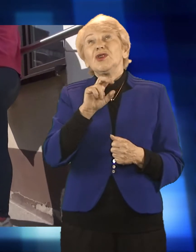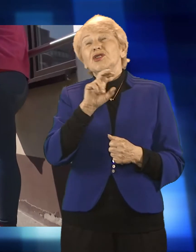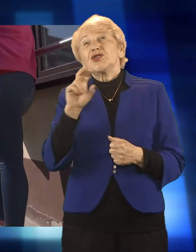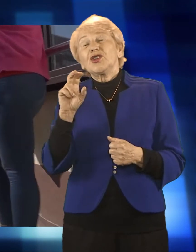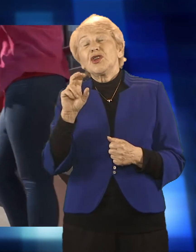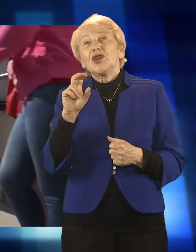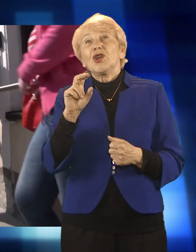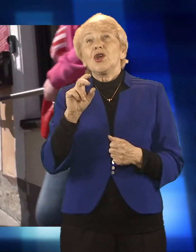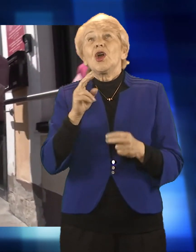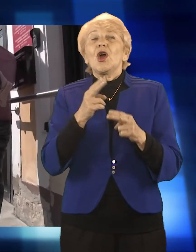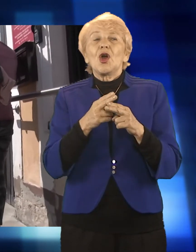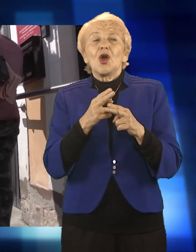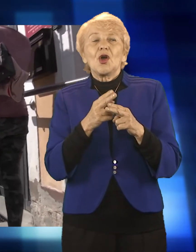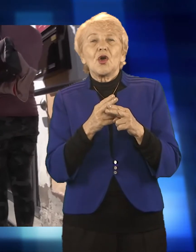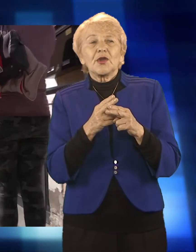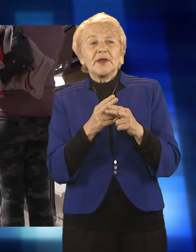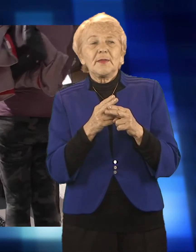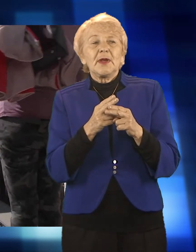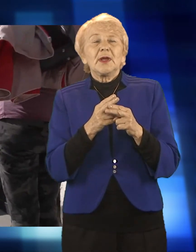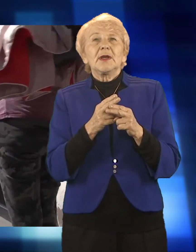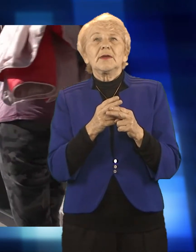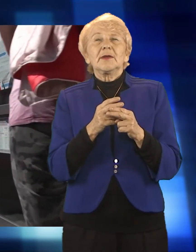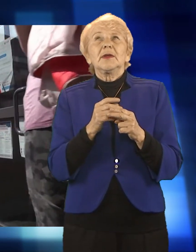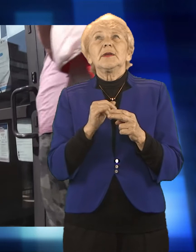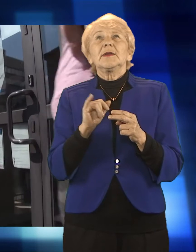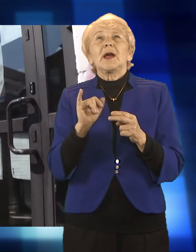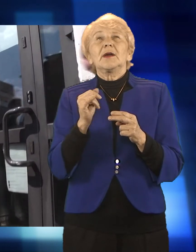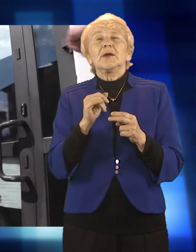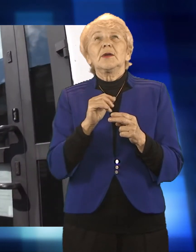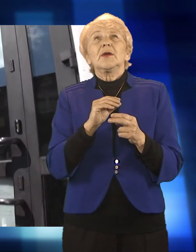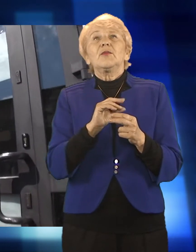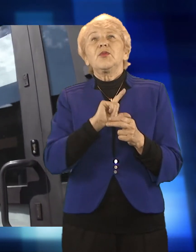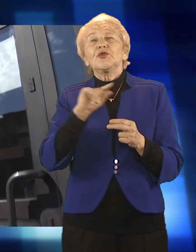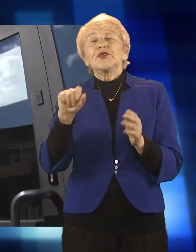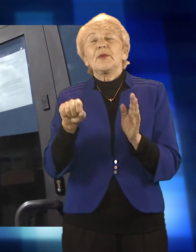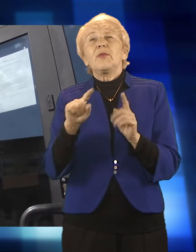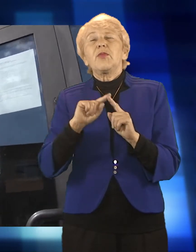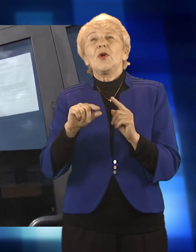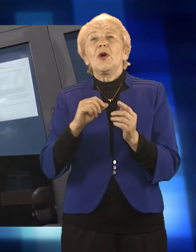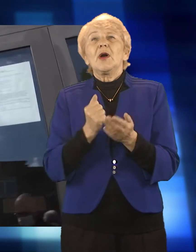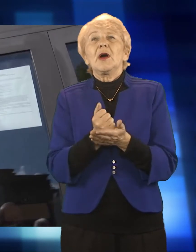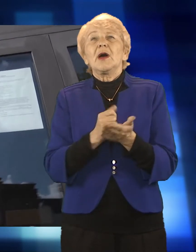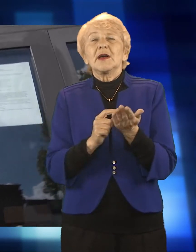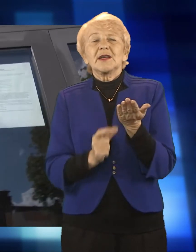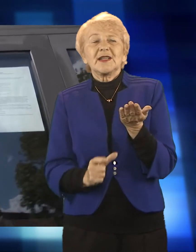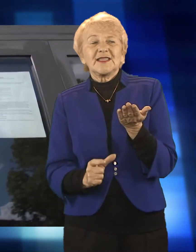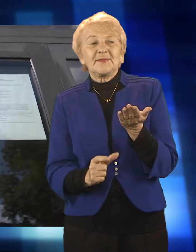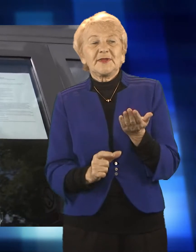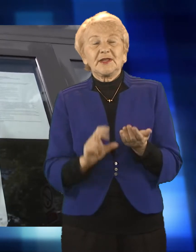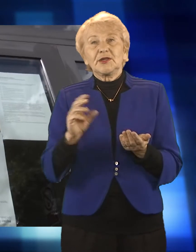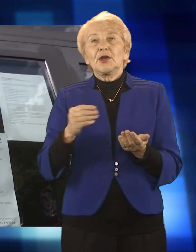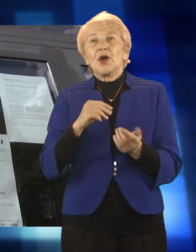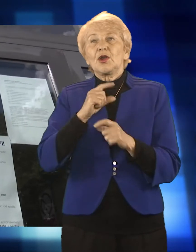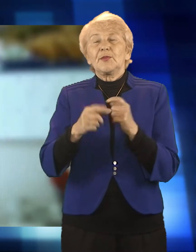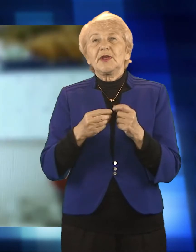OPS pomagają także w kontakcie z lekarzem i otrzymaniu recepty. Z pomocy Ośrodka korzystają także osoby przebywające w kwarantannie.